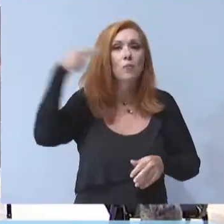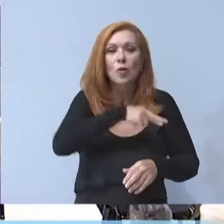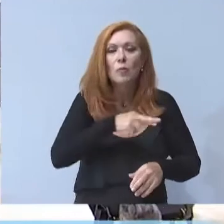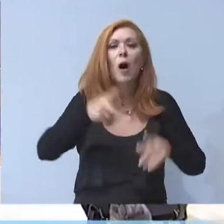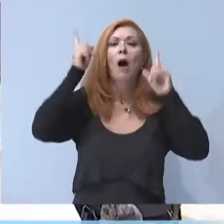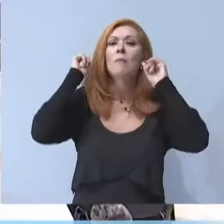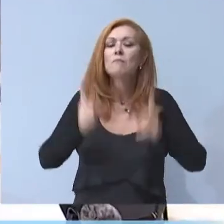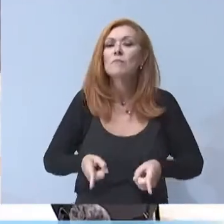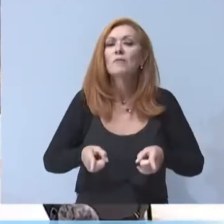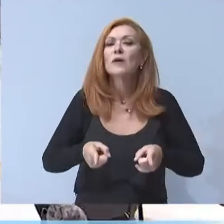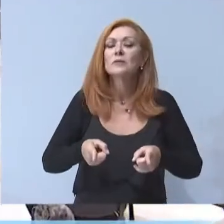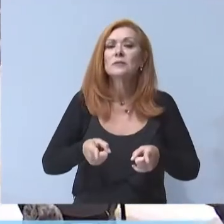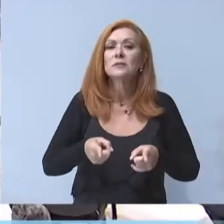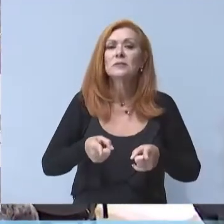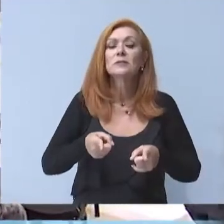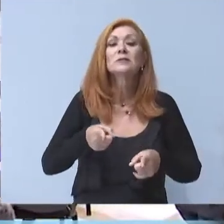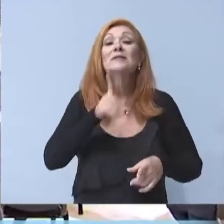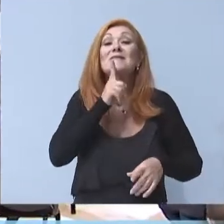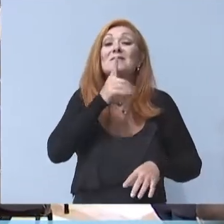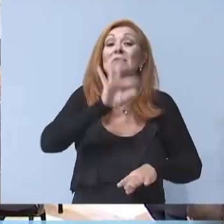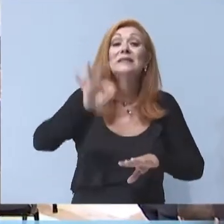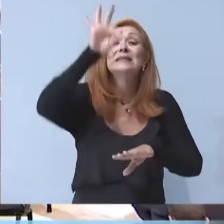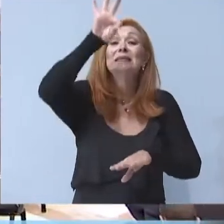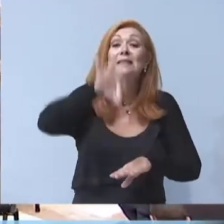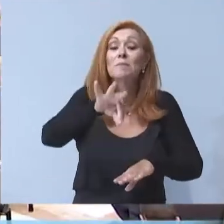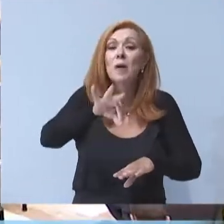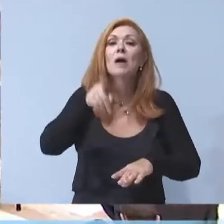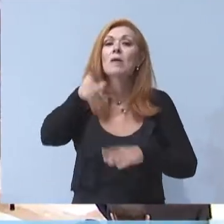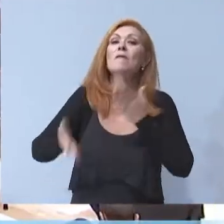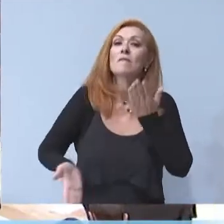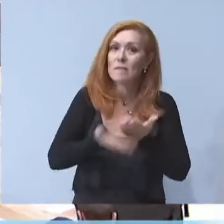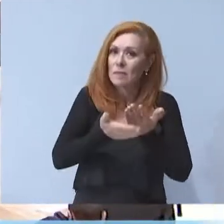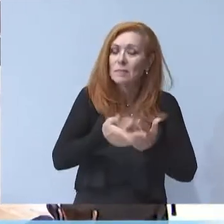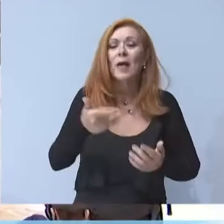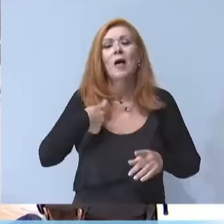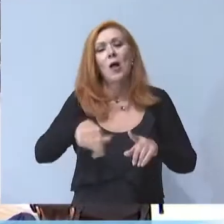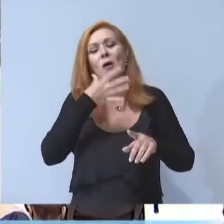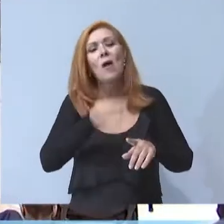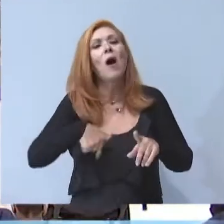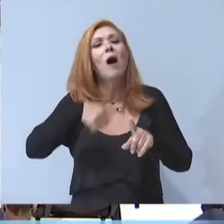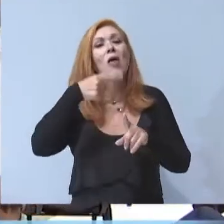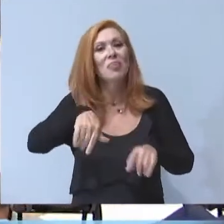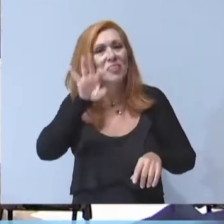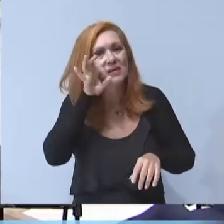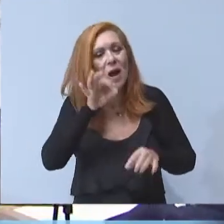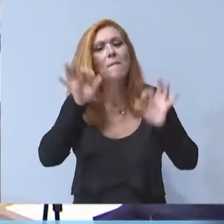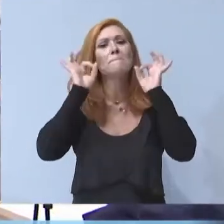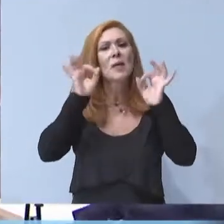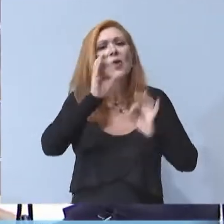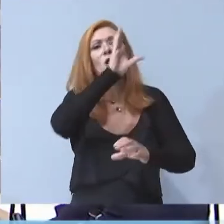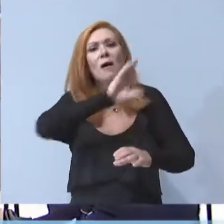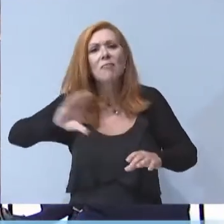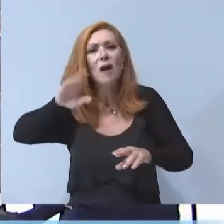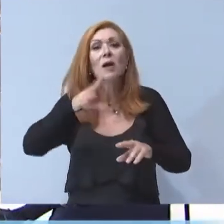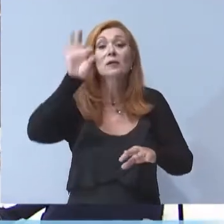αξιοποίηση της μοναδικής γεωπολιτικής θέσης και των συγκριτικών πλεονεκτημάτων της πόλης και της περιοχής μας, της Μακεδονίας και της Στράκης,